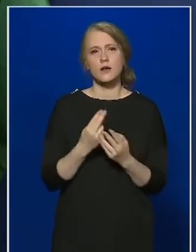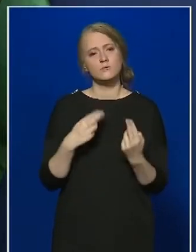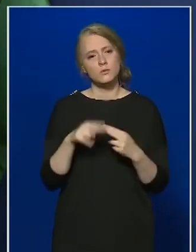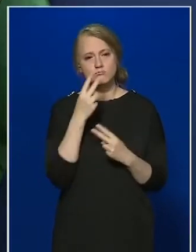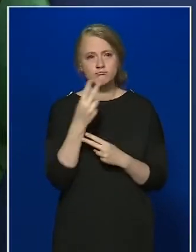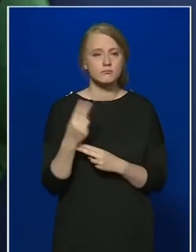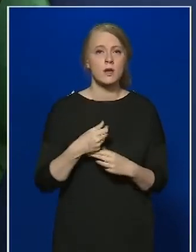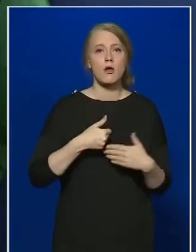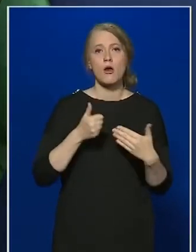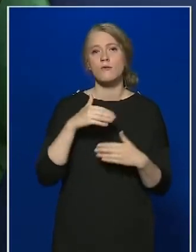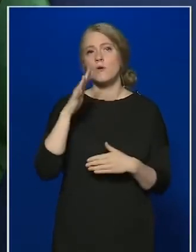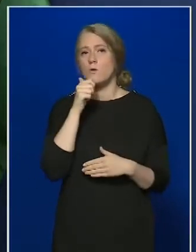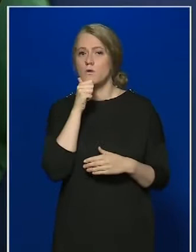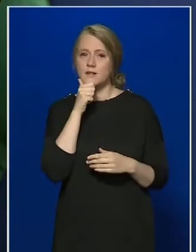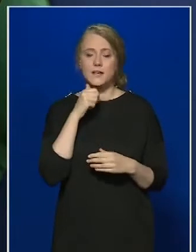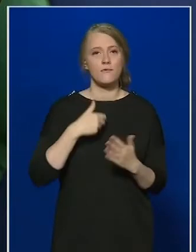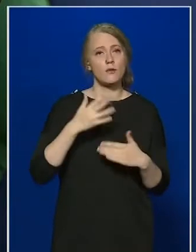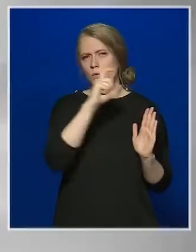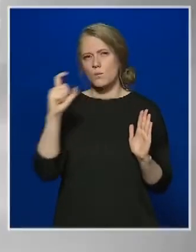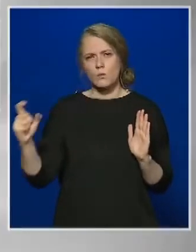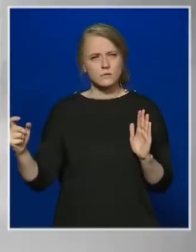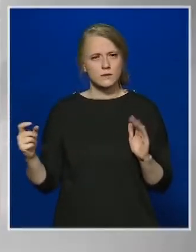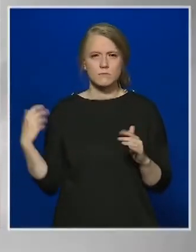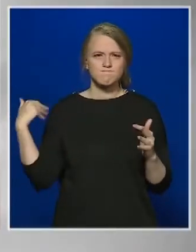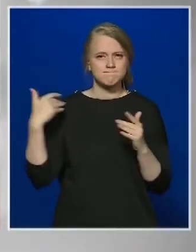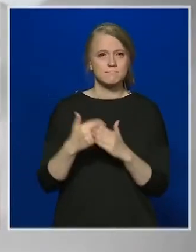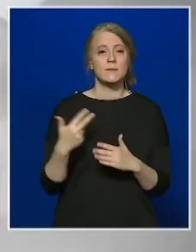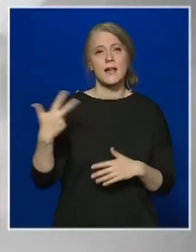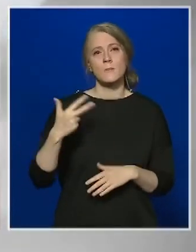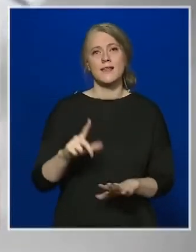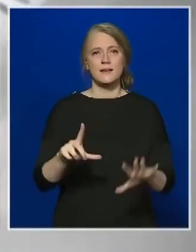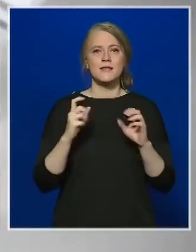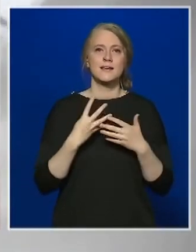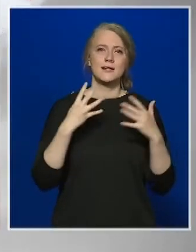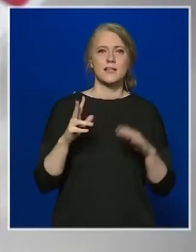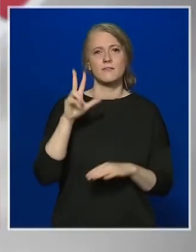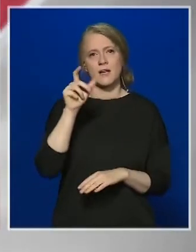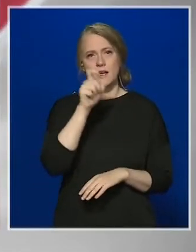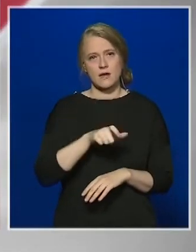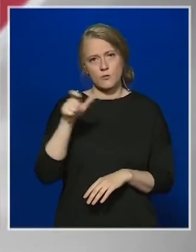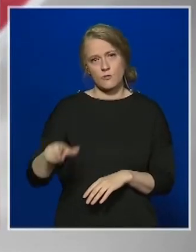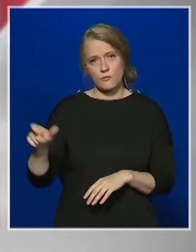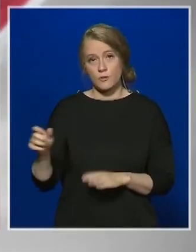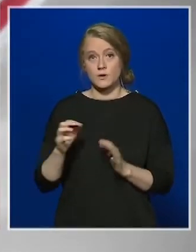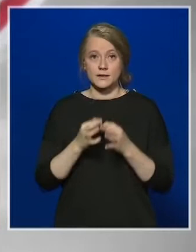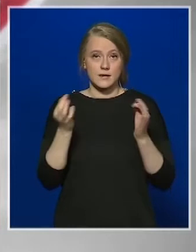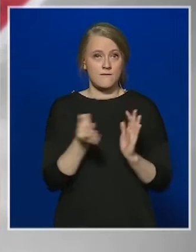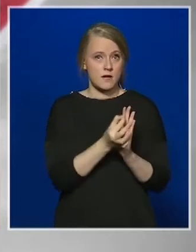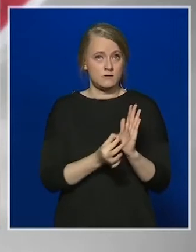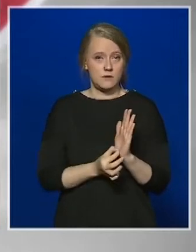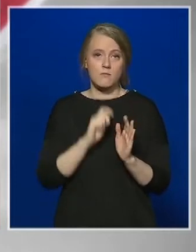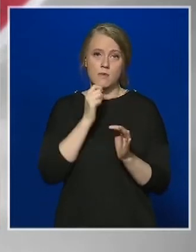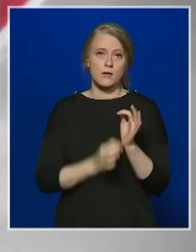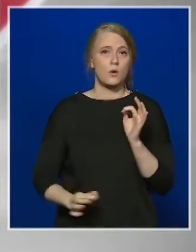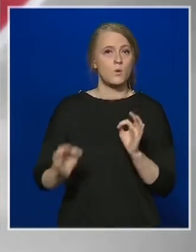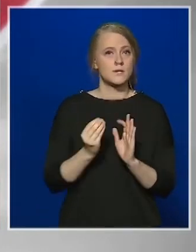sajtótájékoztatón a legfrissebb járványügyi adatokat, 505-re nőtt a halálos áldozatok száma, újabb 6 krónikus beteghúnyt